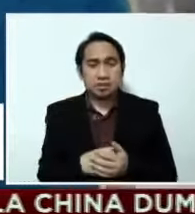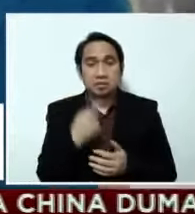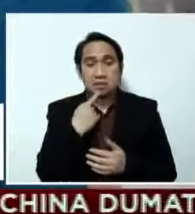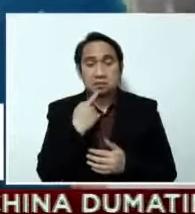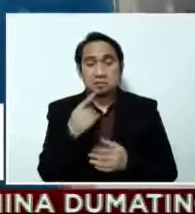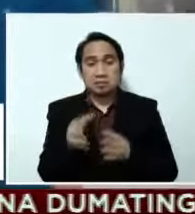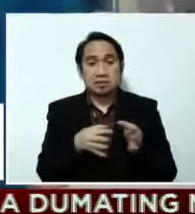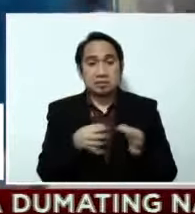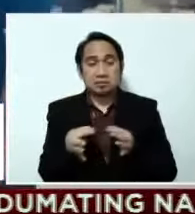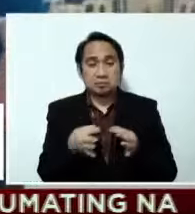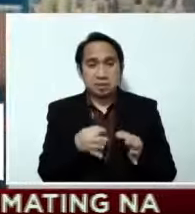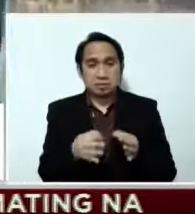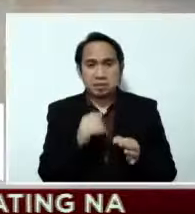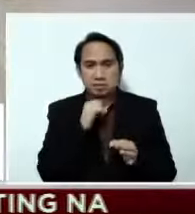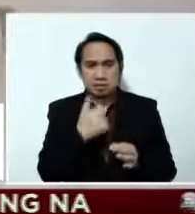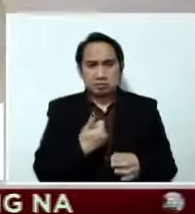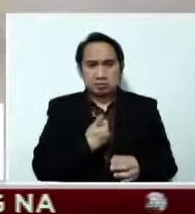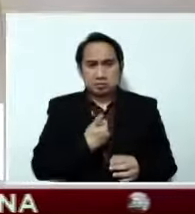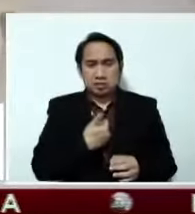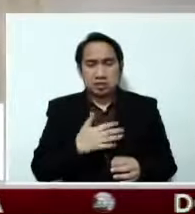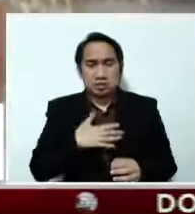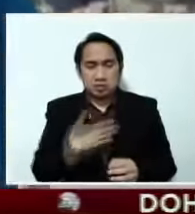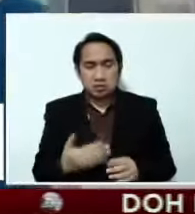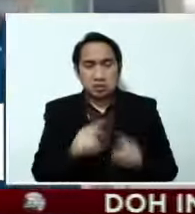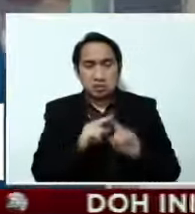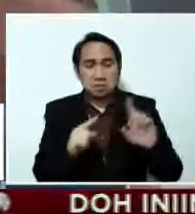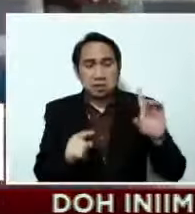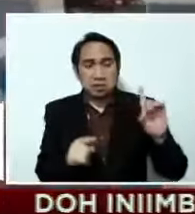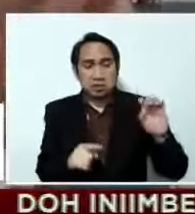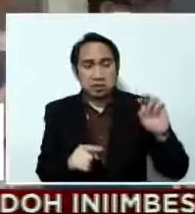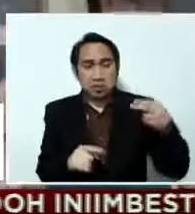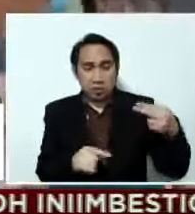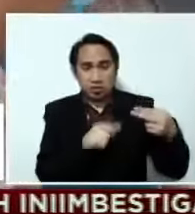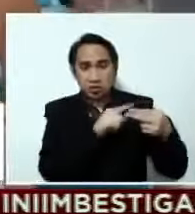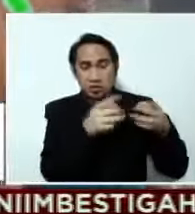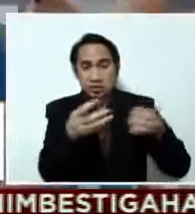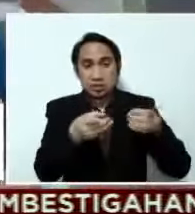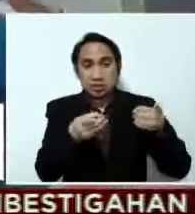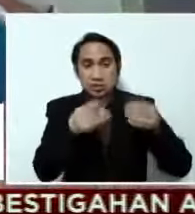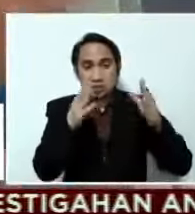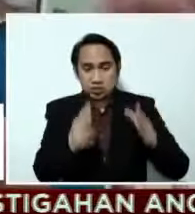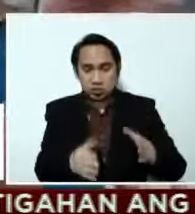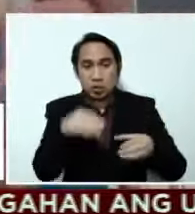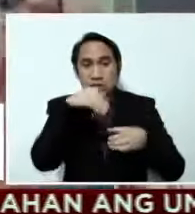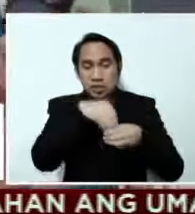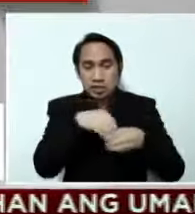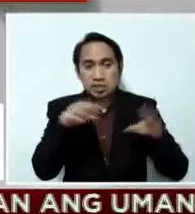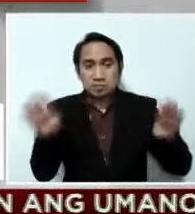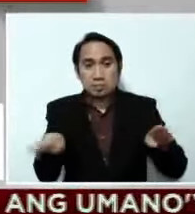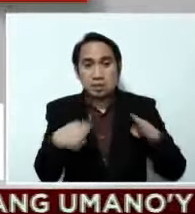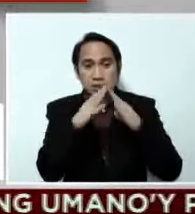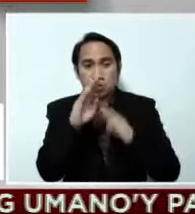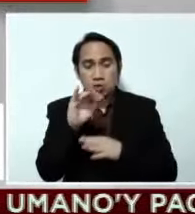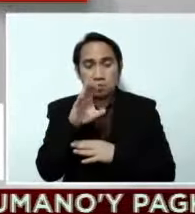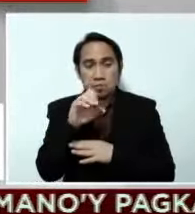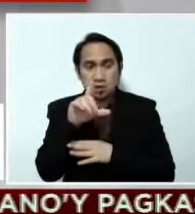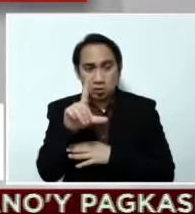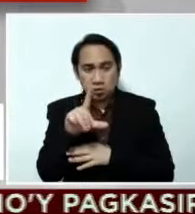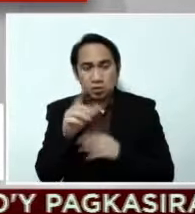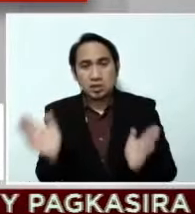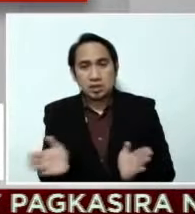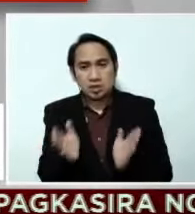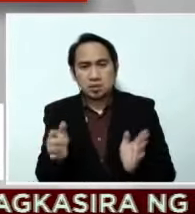hindi siya nagpresentang magpapakuna. Mesmong si DOH Bicol Regional Director Ernie Vera Umano ang humimok sa kanya. Hindi naman ako nag